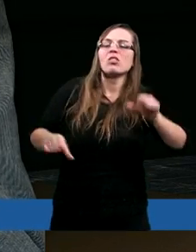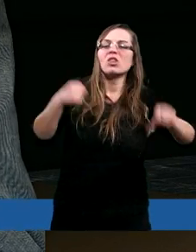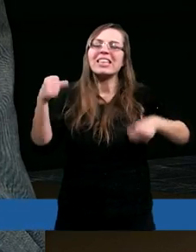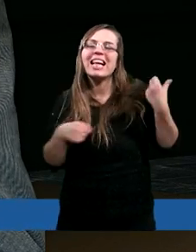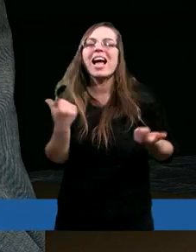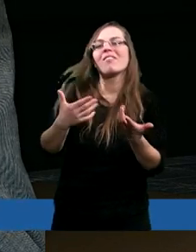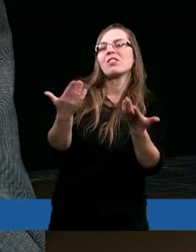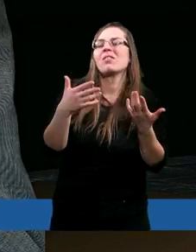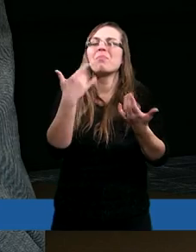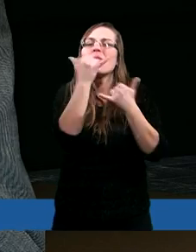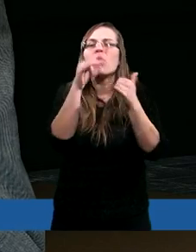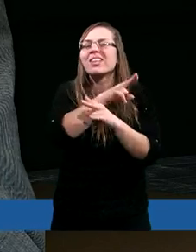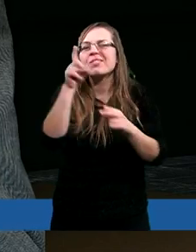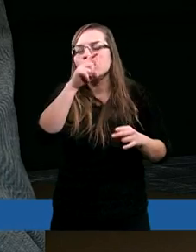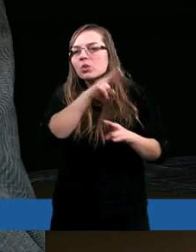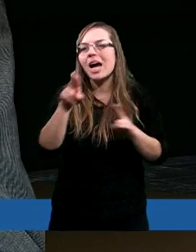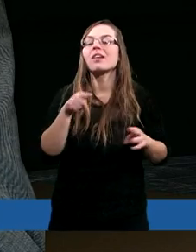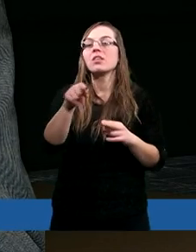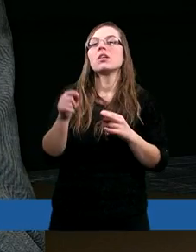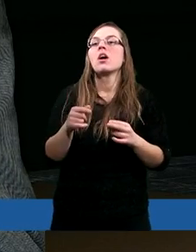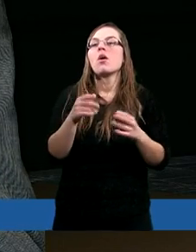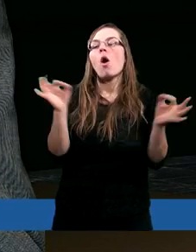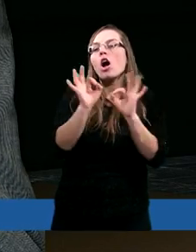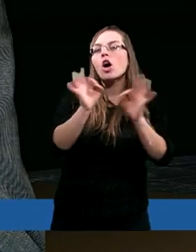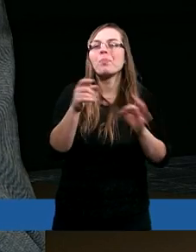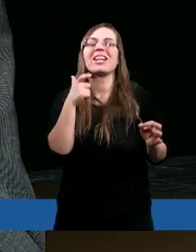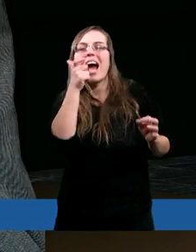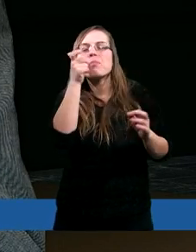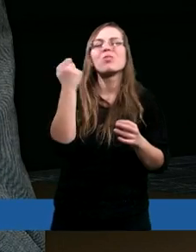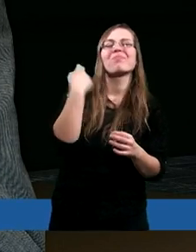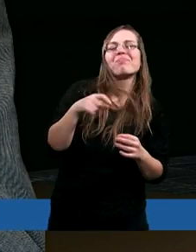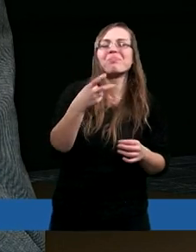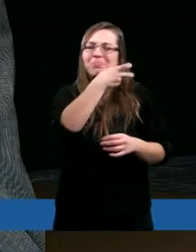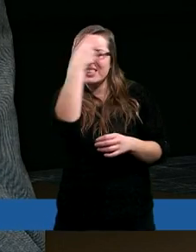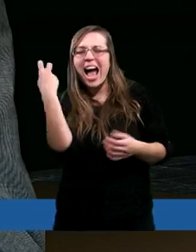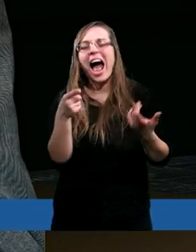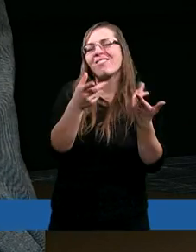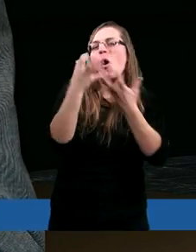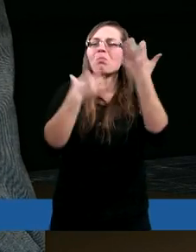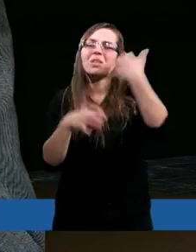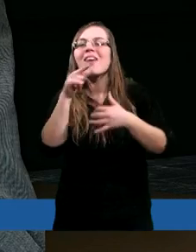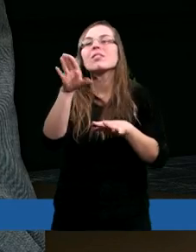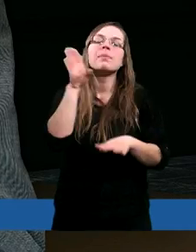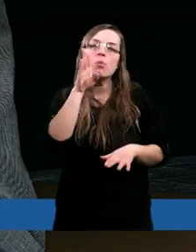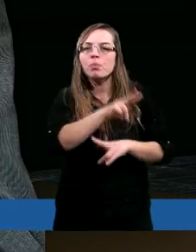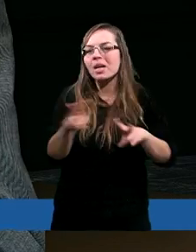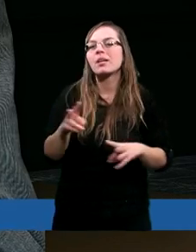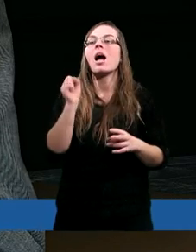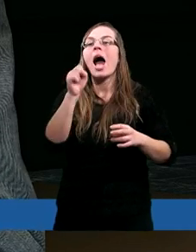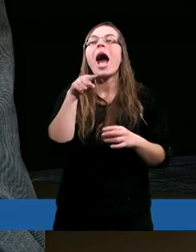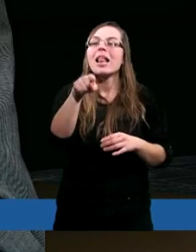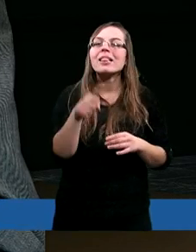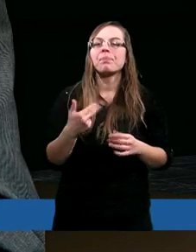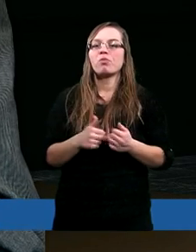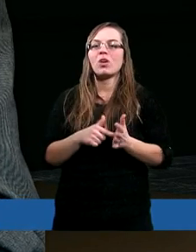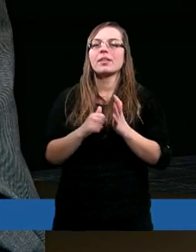gniew, chnowania, właśniej, odszczepieństwo, zabójstwa, pijaństwo, obżarstwo i tym podobne. O tym